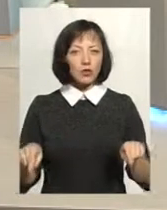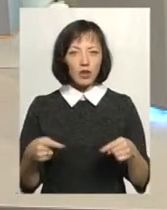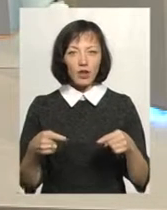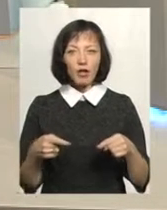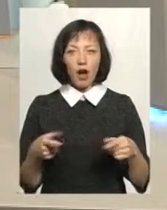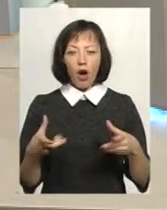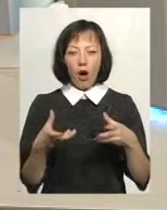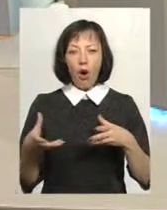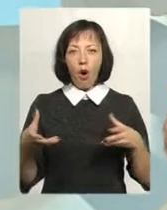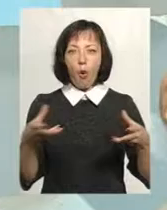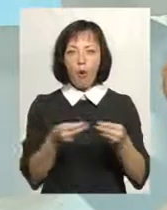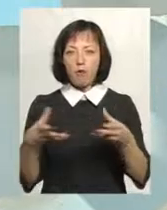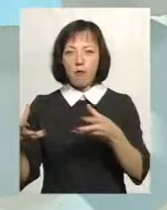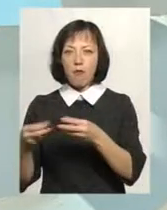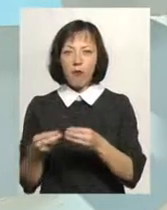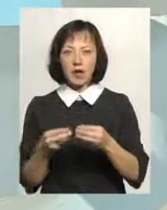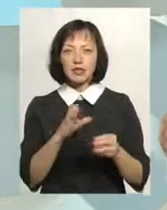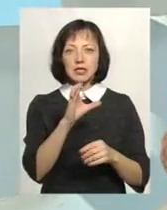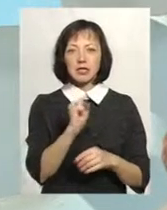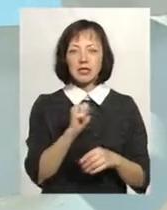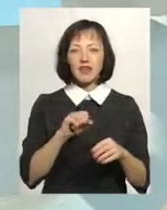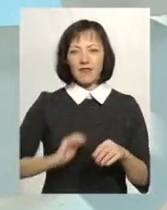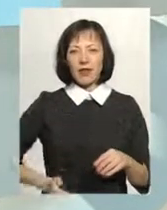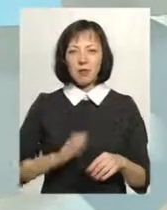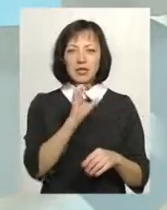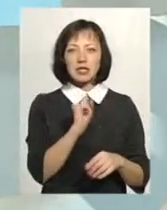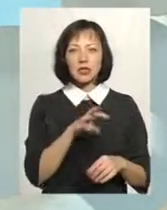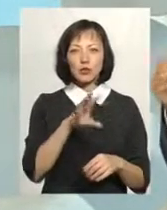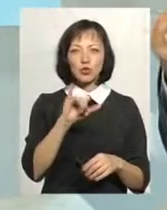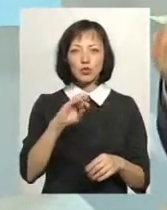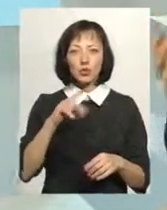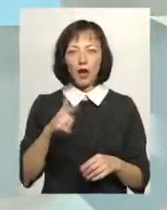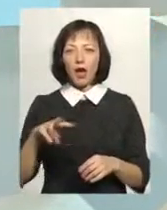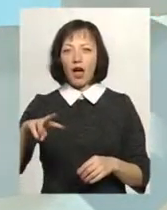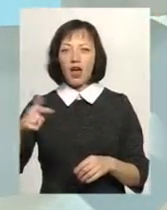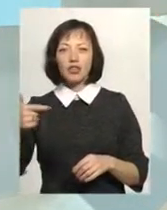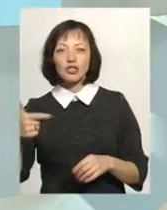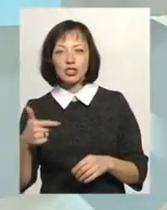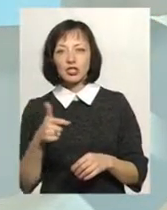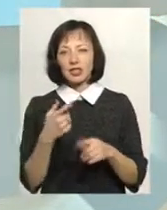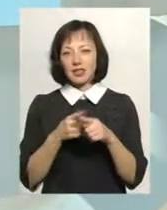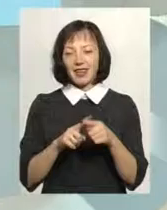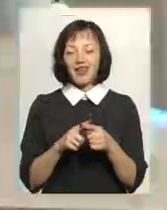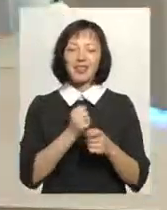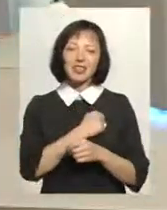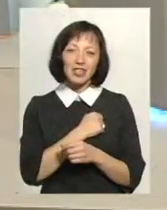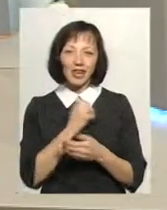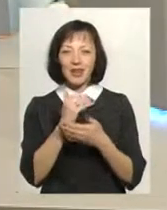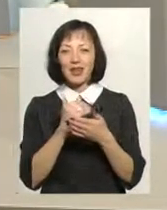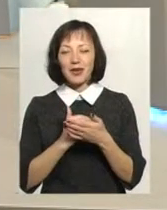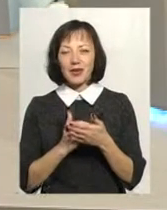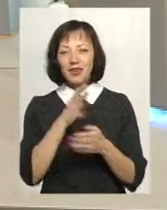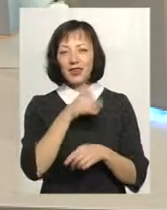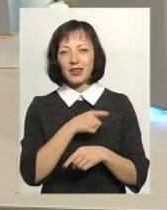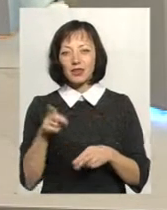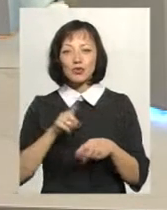корпорації, гігантські корпорації, Самсунг, ЛДжі, Хюндай. Я щиро дякую, але, на жаль, передача, хвилина нашої